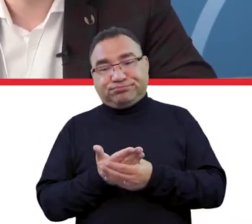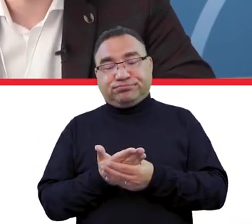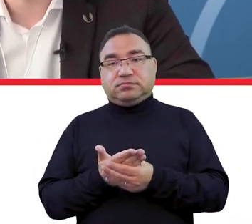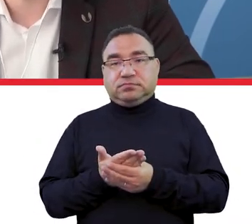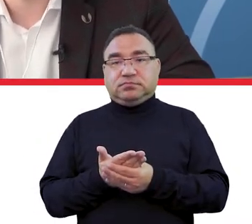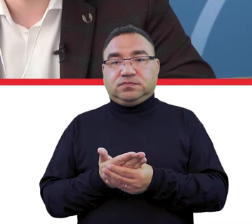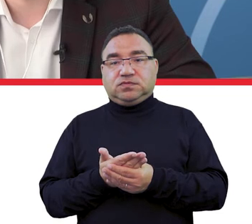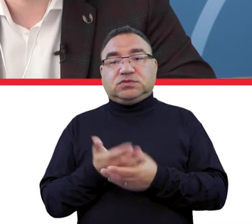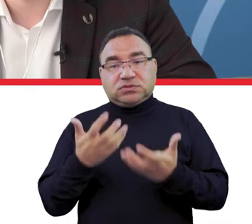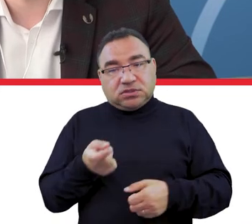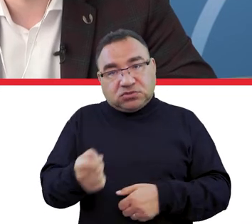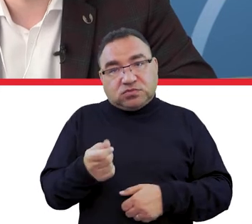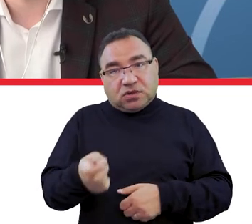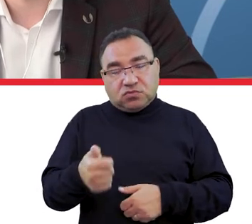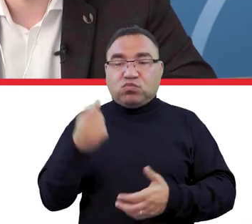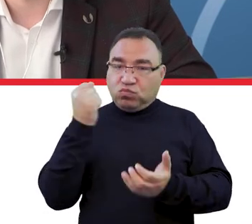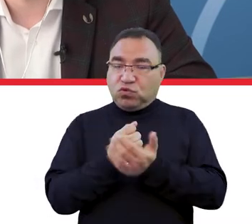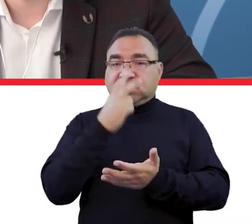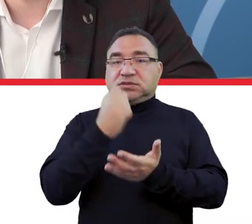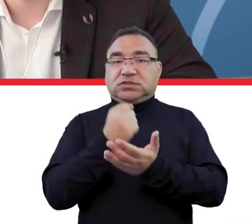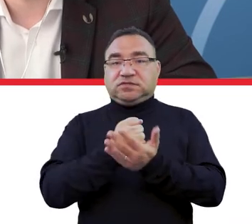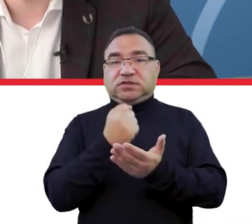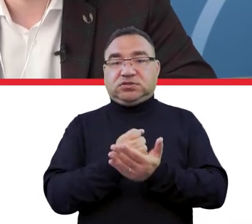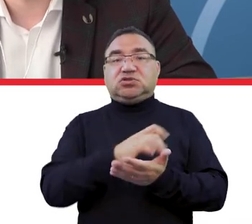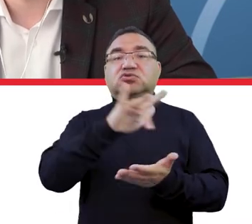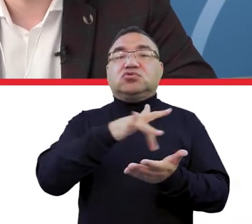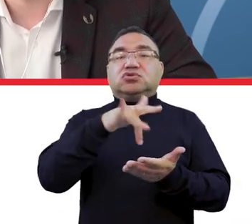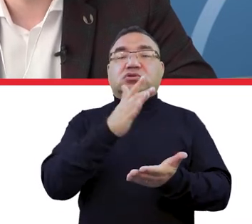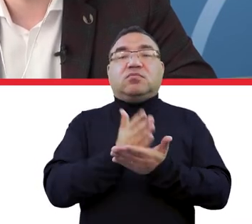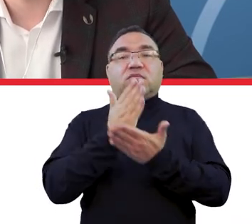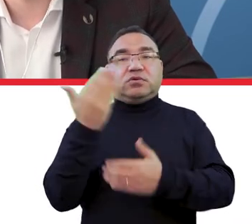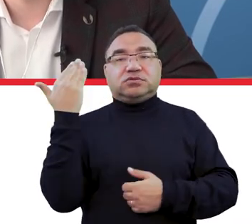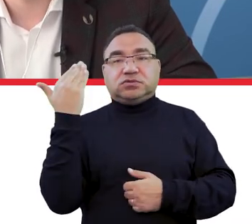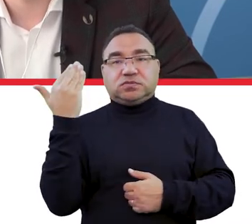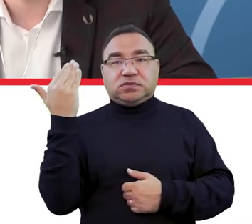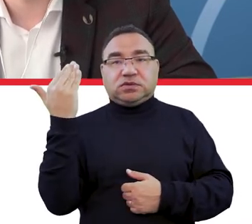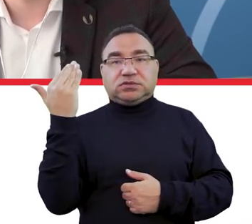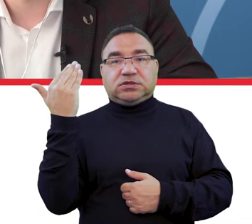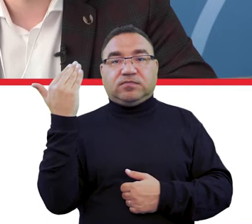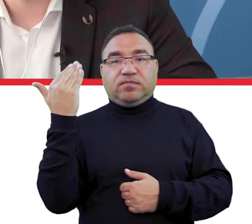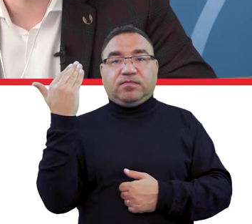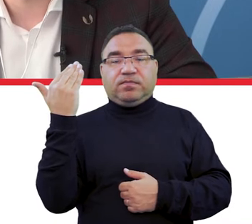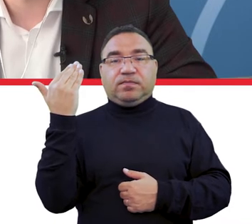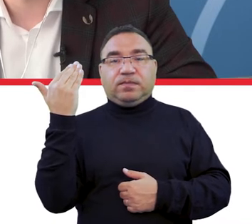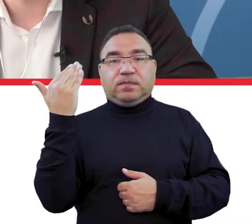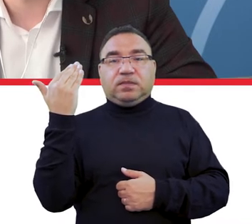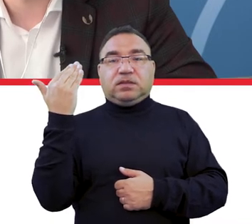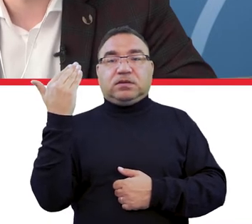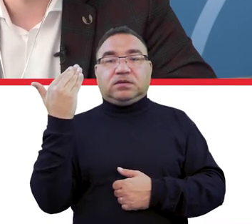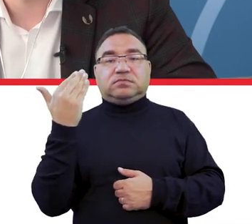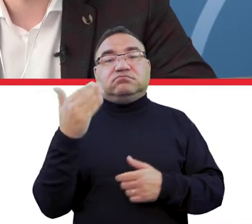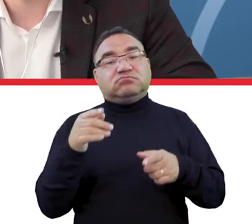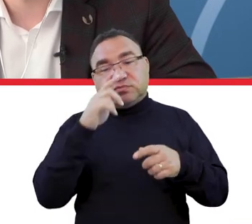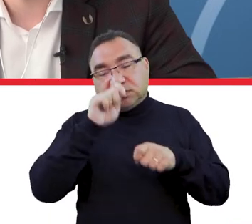wniosku o przyznanie stypendium tego zaświadczenia z Ośrodka Pomocy Społecznej w sytuacji dochodowej,